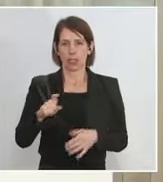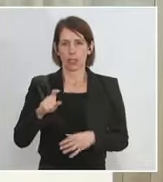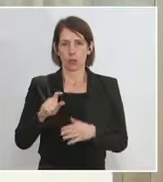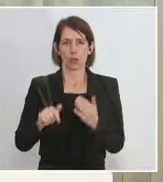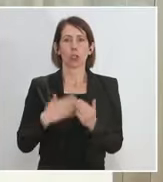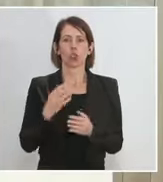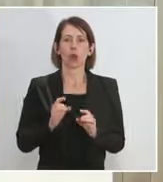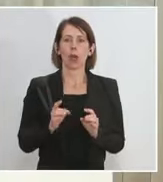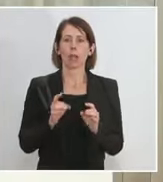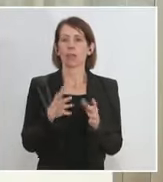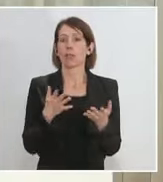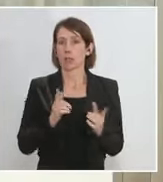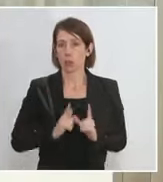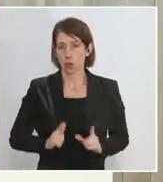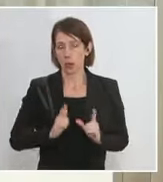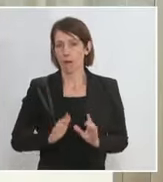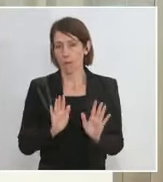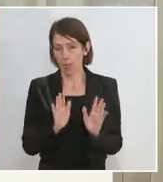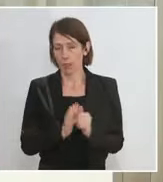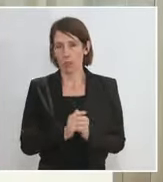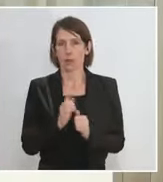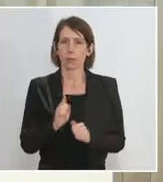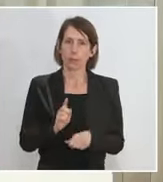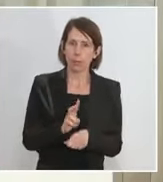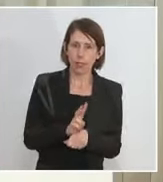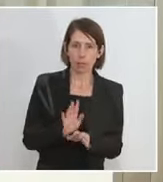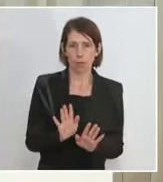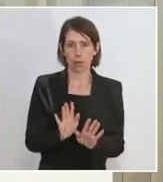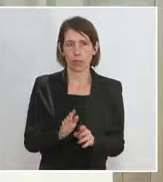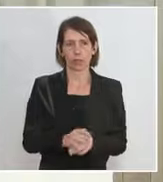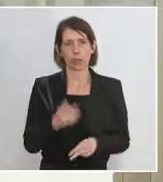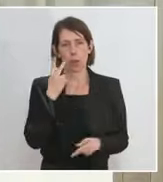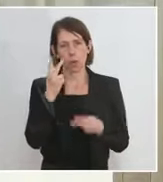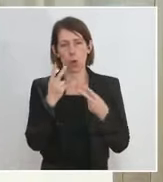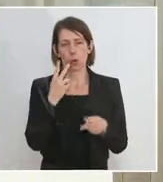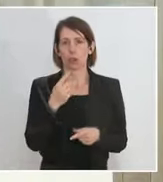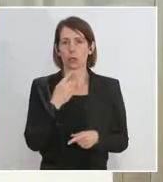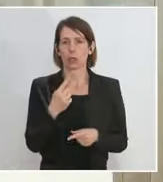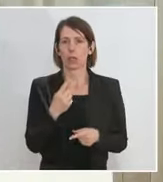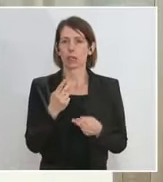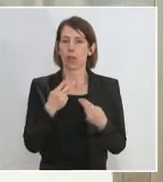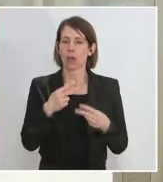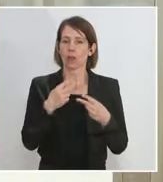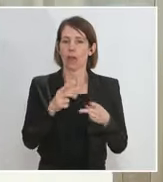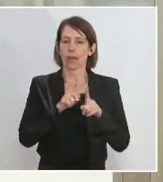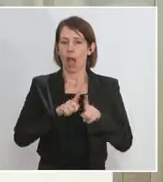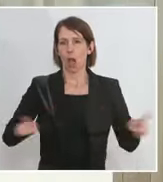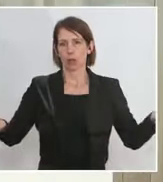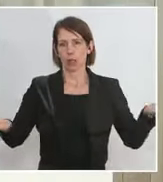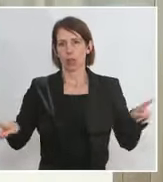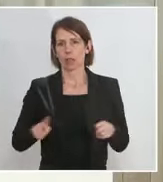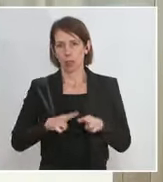gerechnet, aber auch da bitte wieder Vorsicht. Die Prognose sagt uns, es geht weiter auseinander zwischen den unterschiedlichen